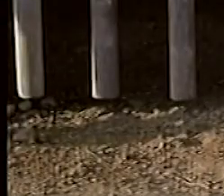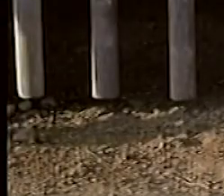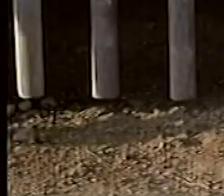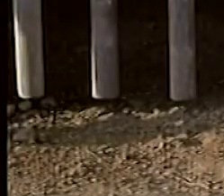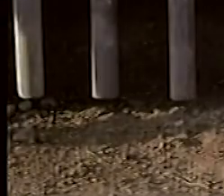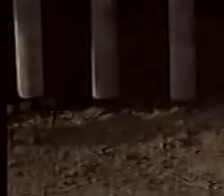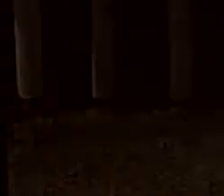Hvala vam.